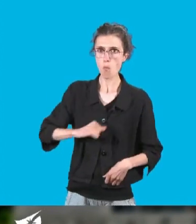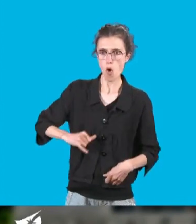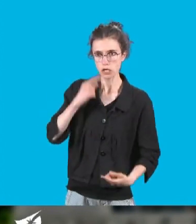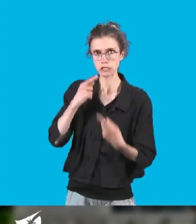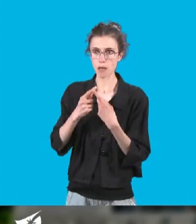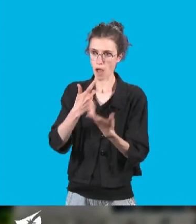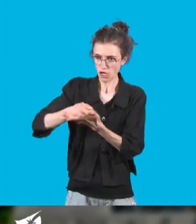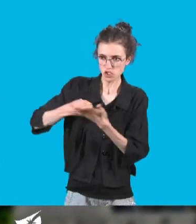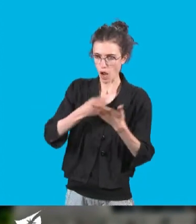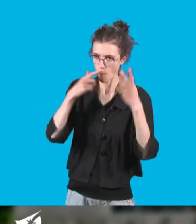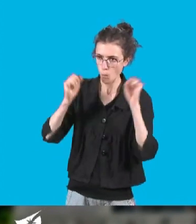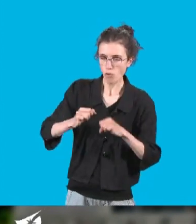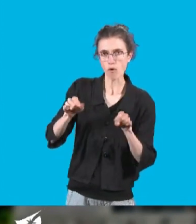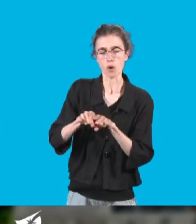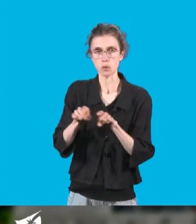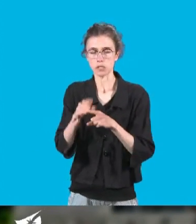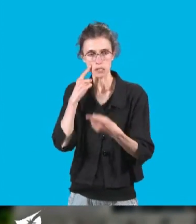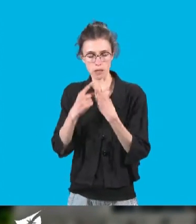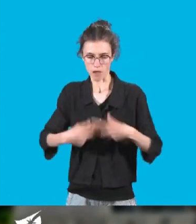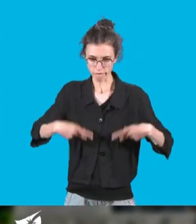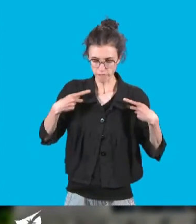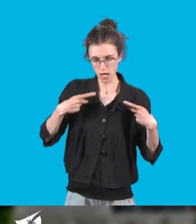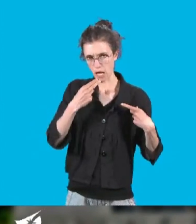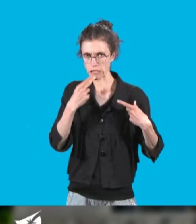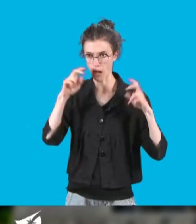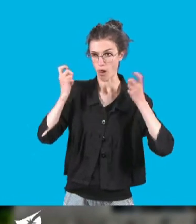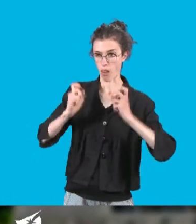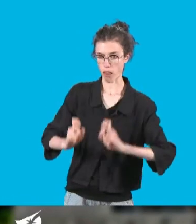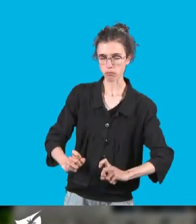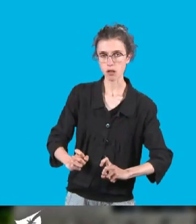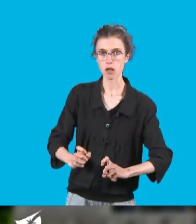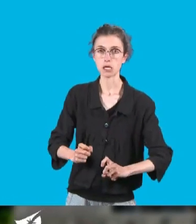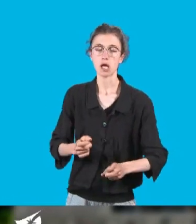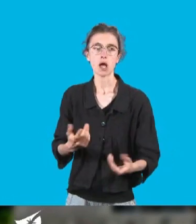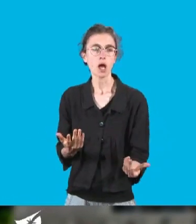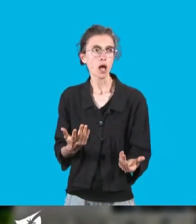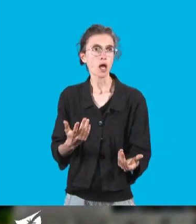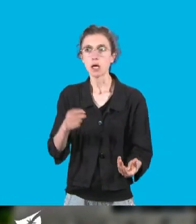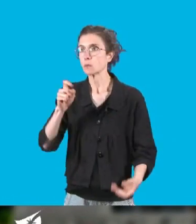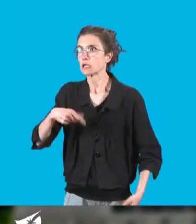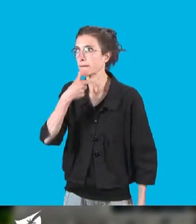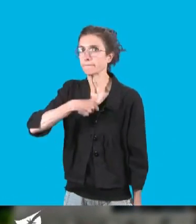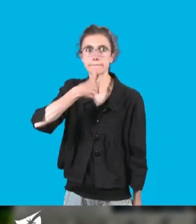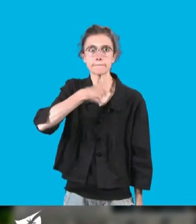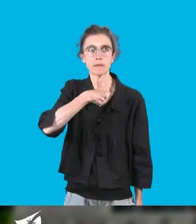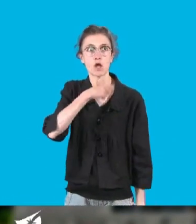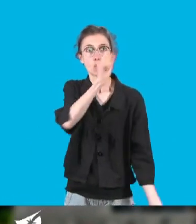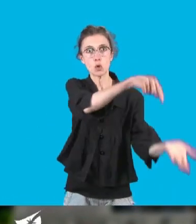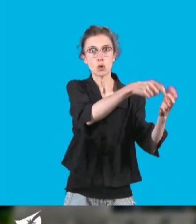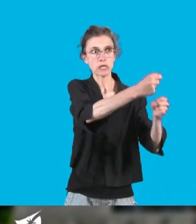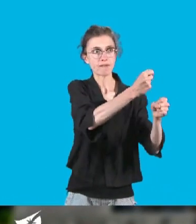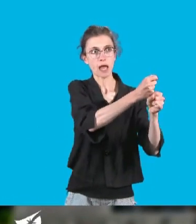vie. Faute de choix, de nombreux foyers s'installent loin de leur travail, quitte à faire des kilomètres en voiture.